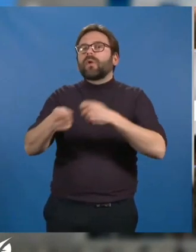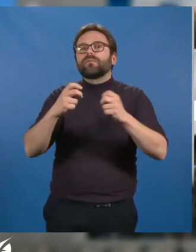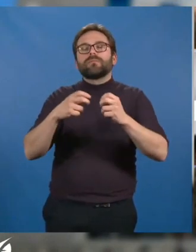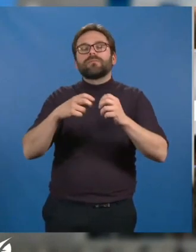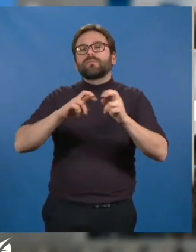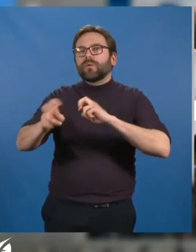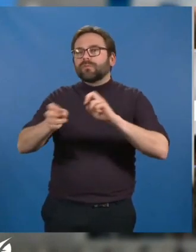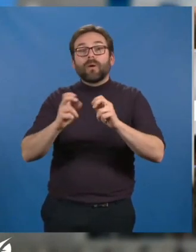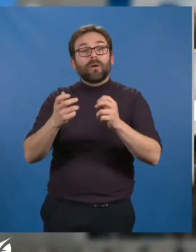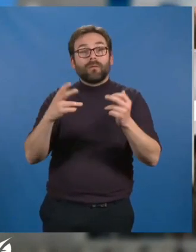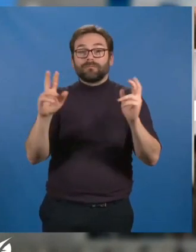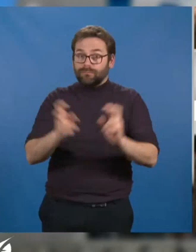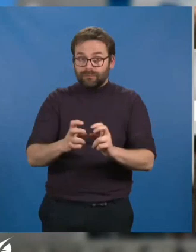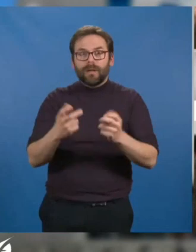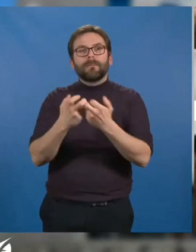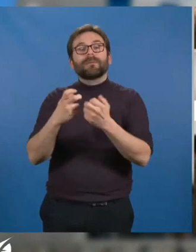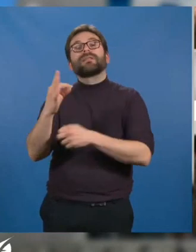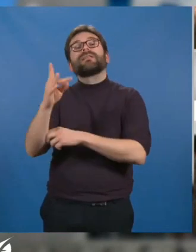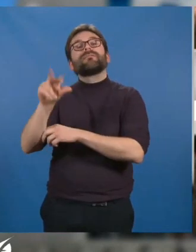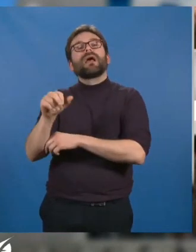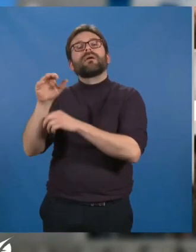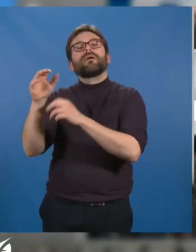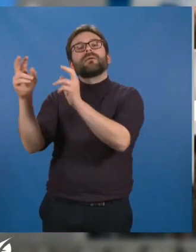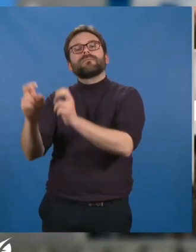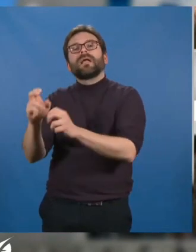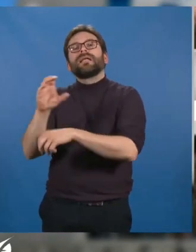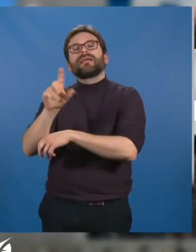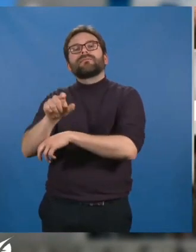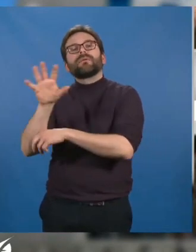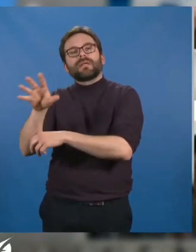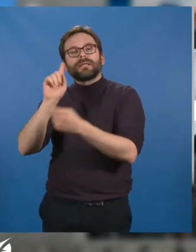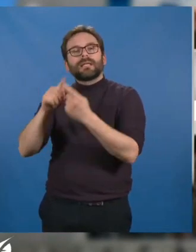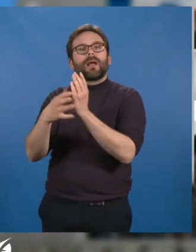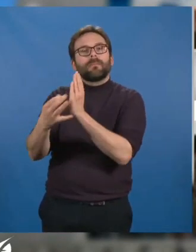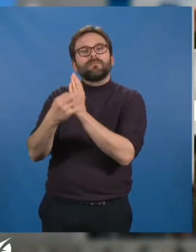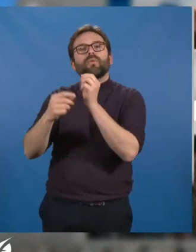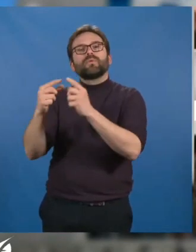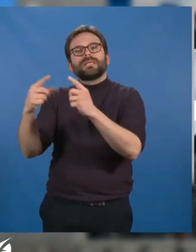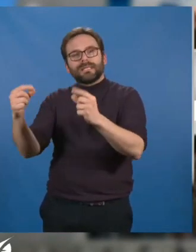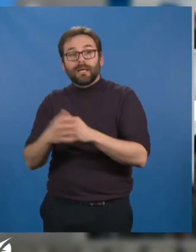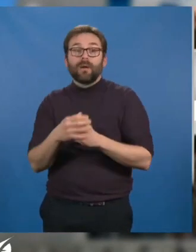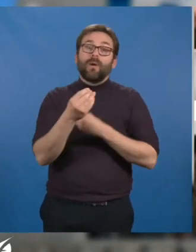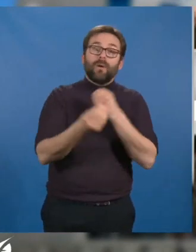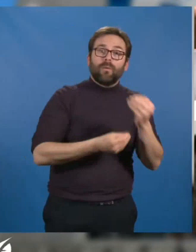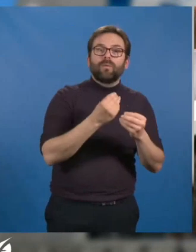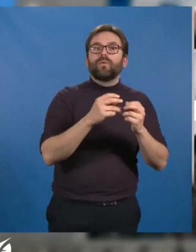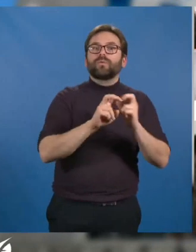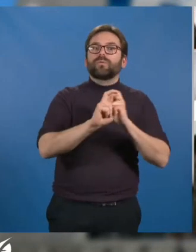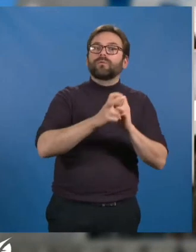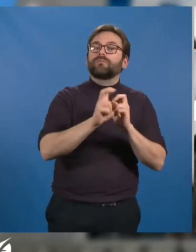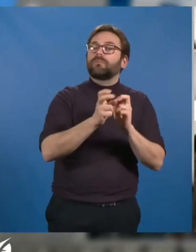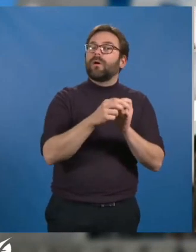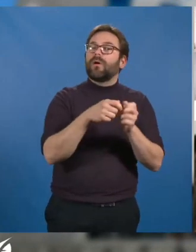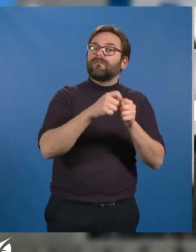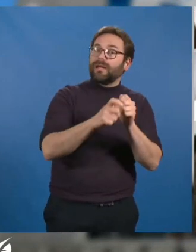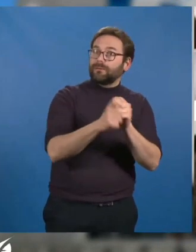par exemple baisser la TVA à 5,5 pour les tickets et abonnements, ou bien encore relever le seuil du versement transport pour